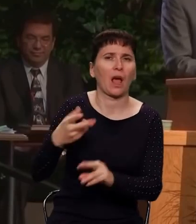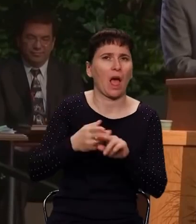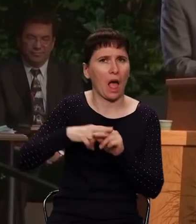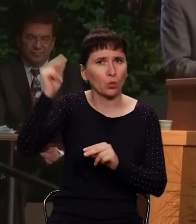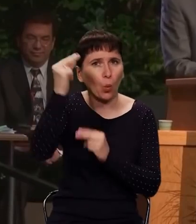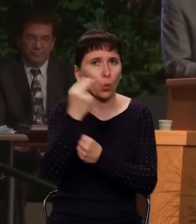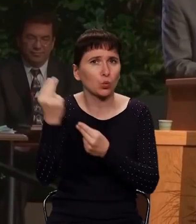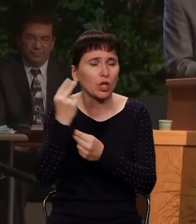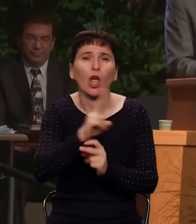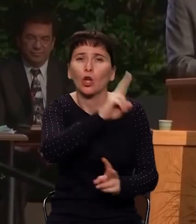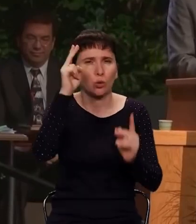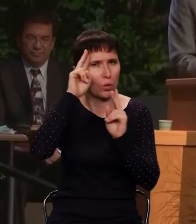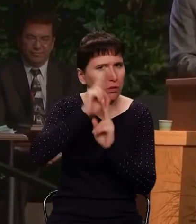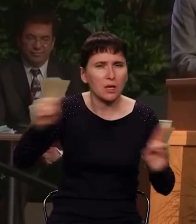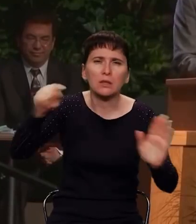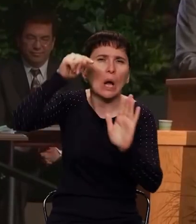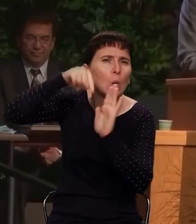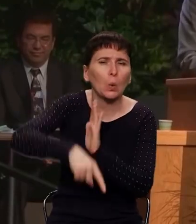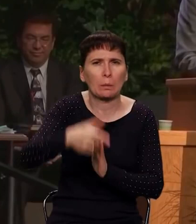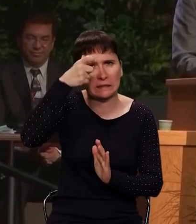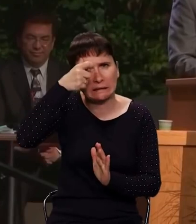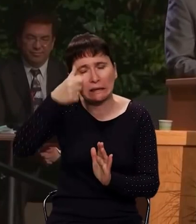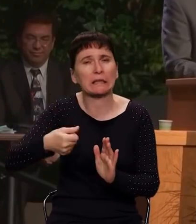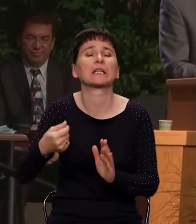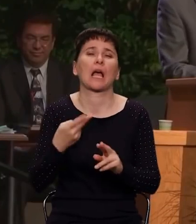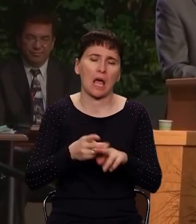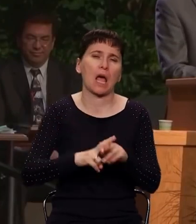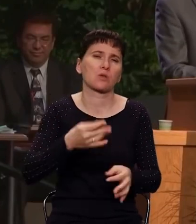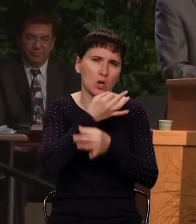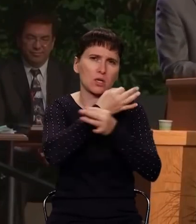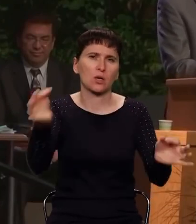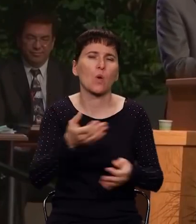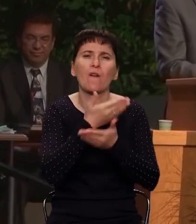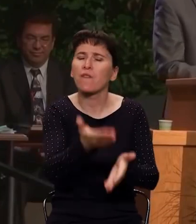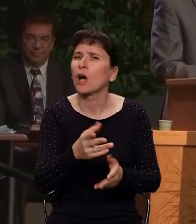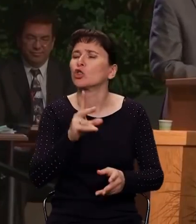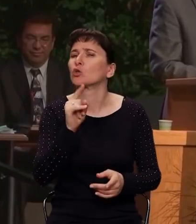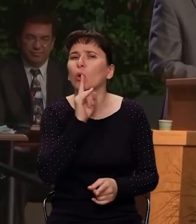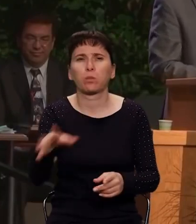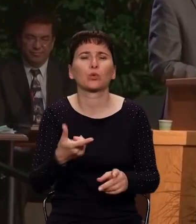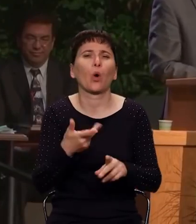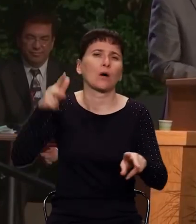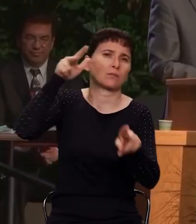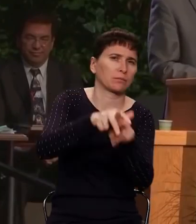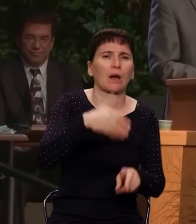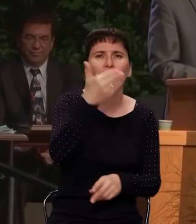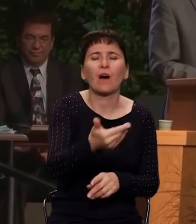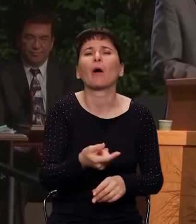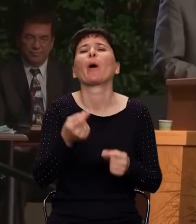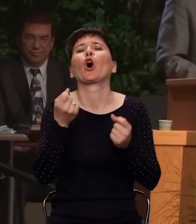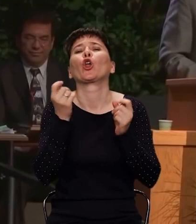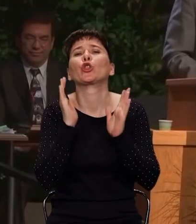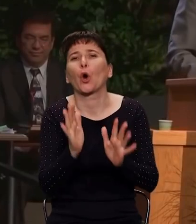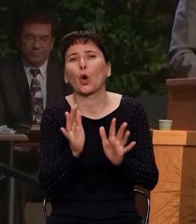и которые не знают так называемых глубин сатанинских, сказываю, что не наложу на вас иного бремени только то,